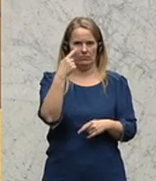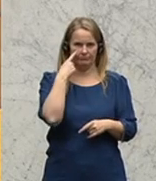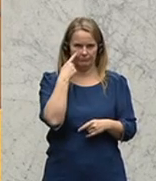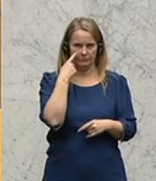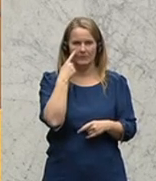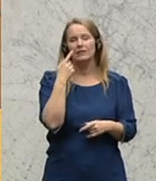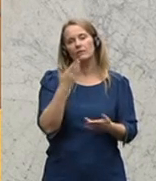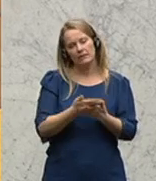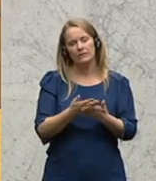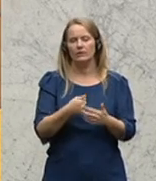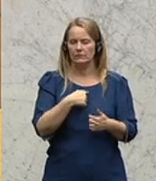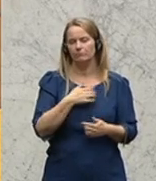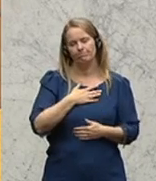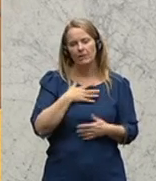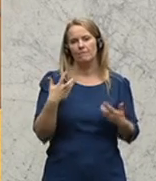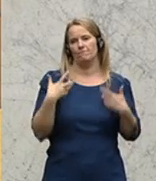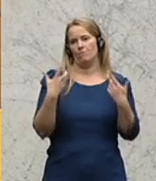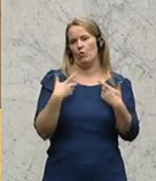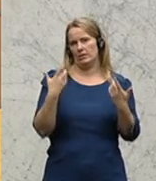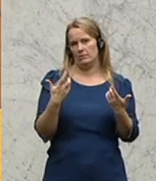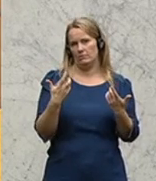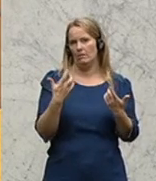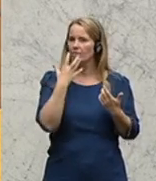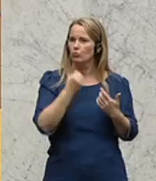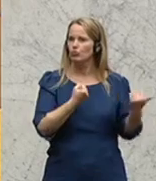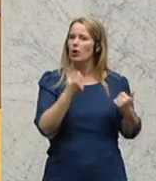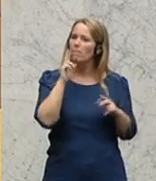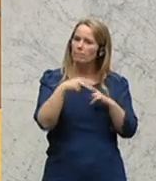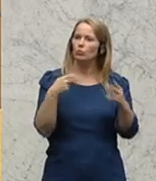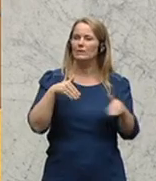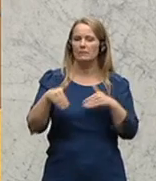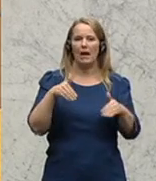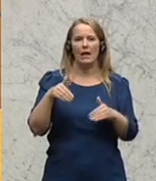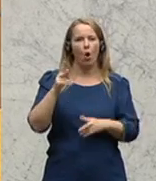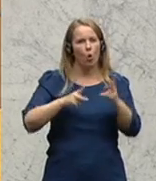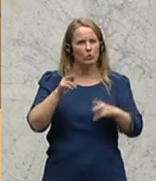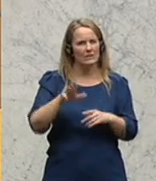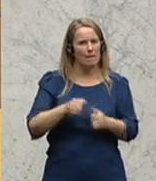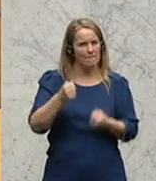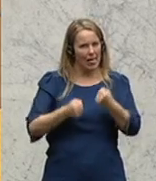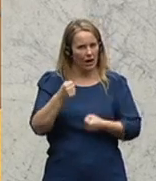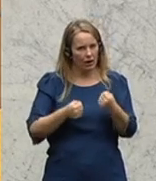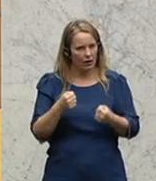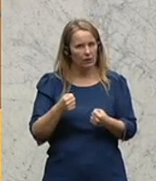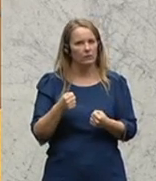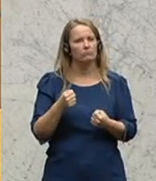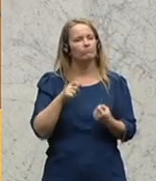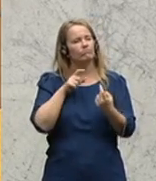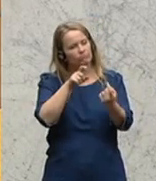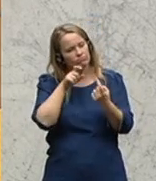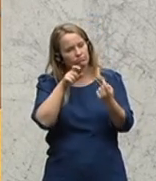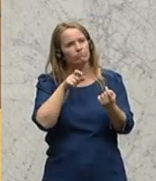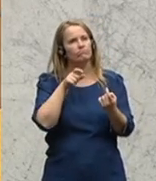Sinn begrüße ich auch das Anliegen vom Bundesminister Josef Ostermeyer, dass die Auseinandersetzung mit